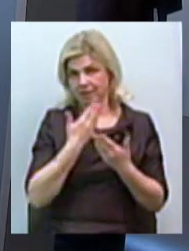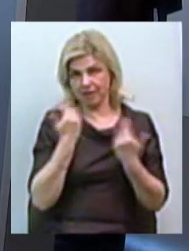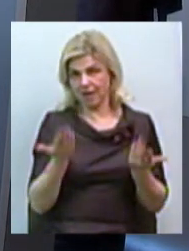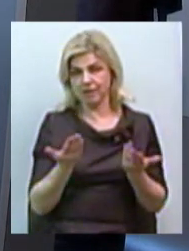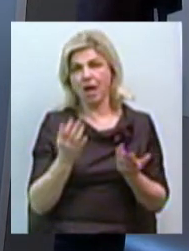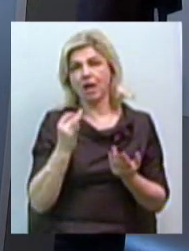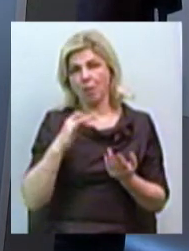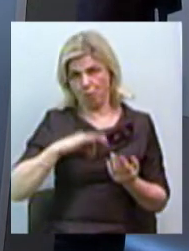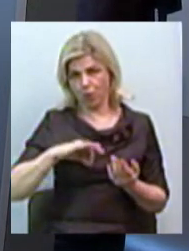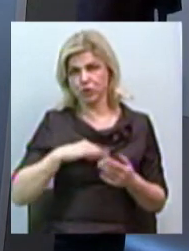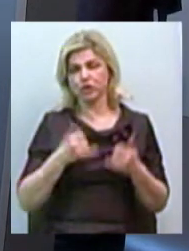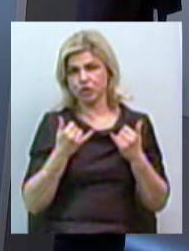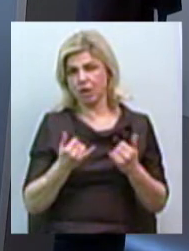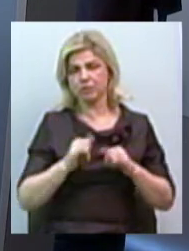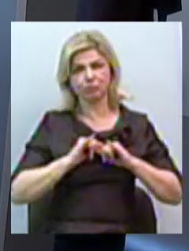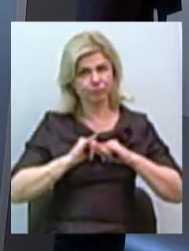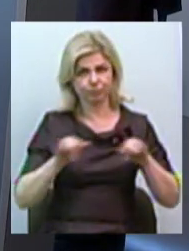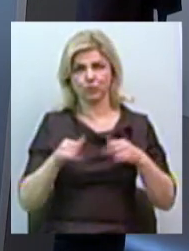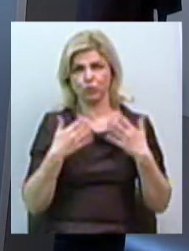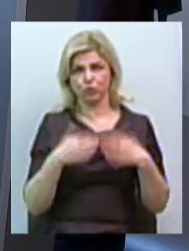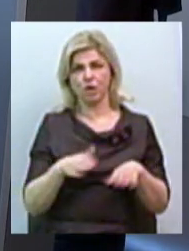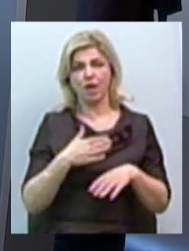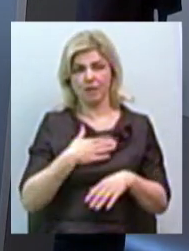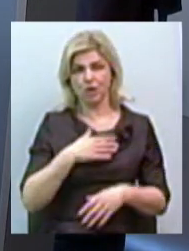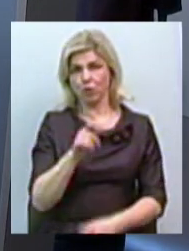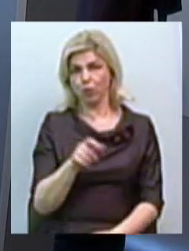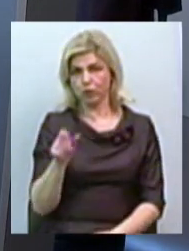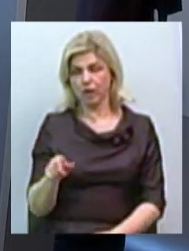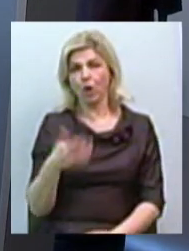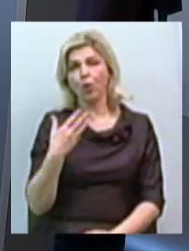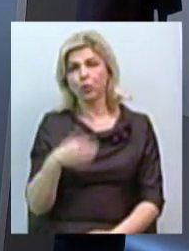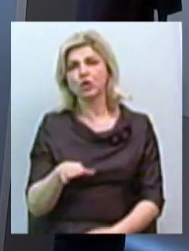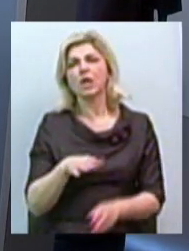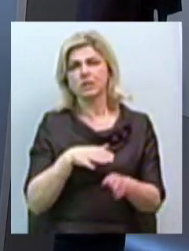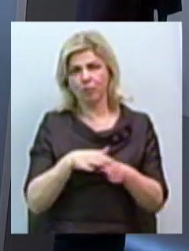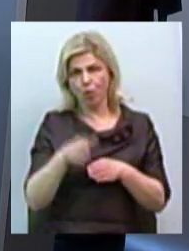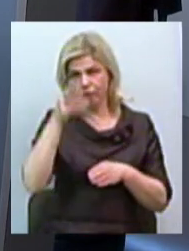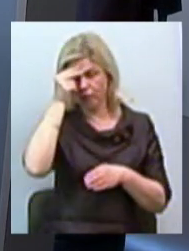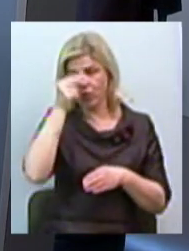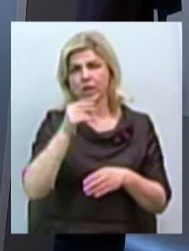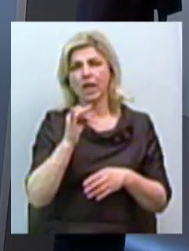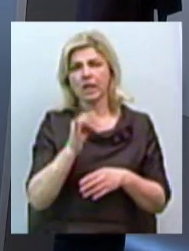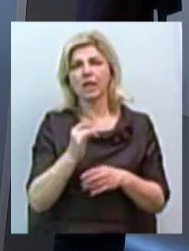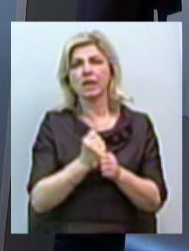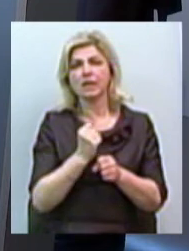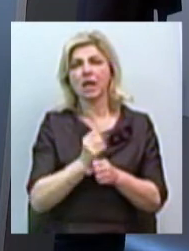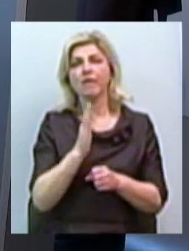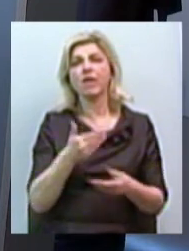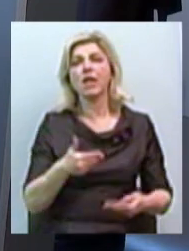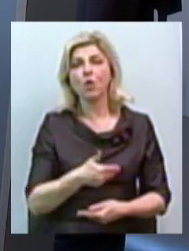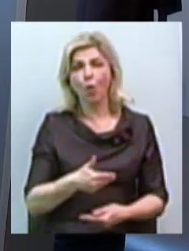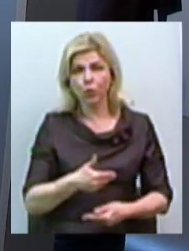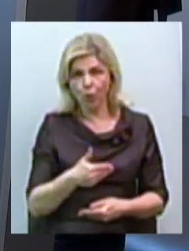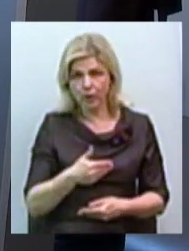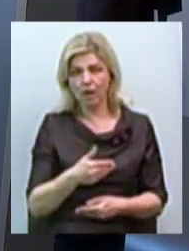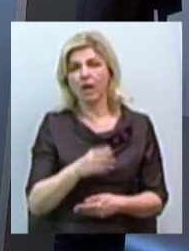популярностью у наших пациентов. Мы освоили эндоскопические операции в гинекологии. Это